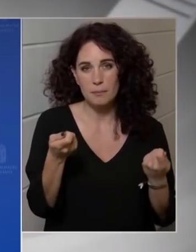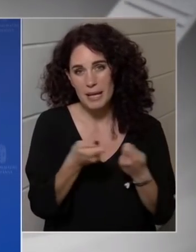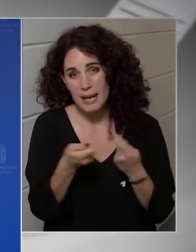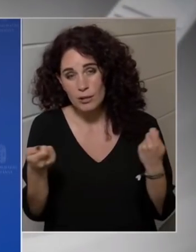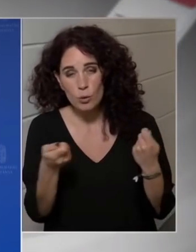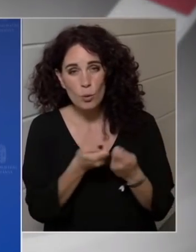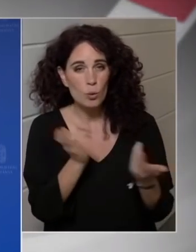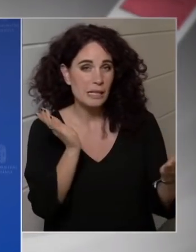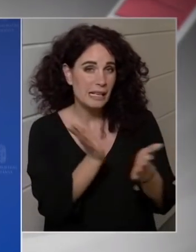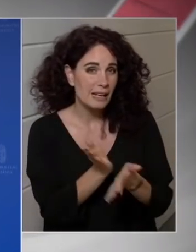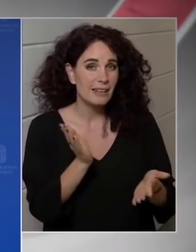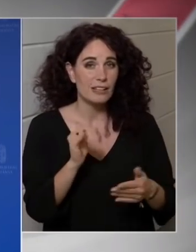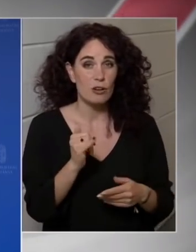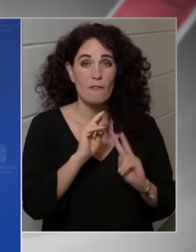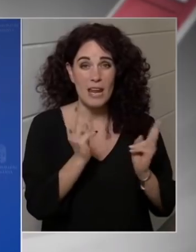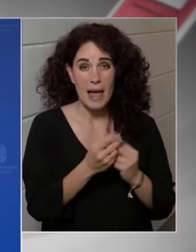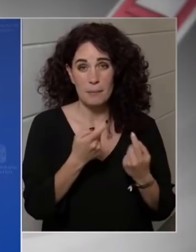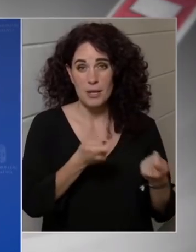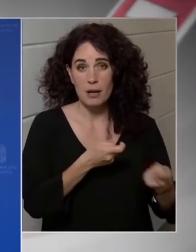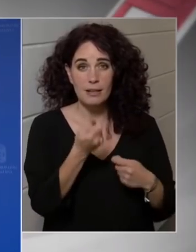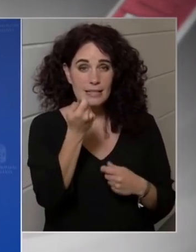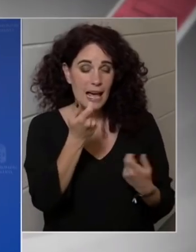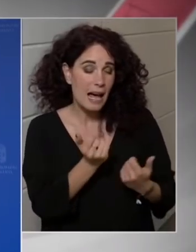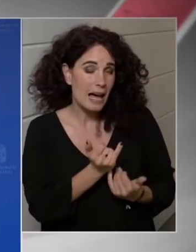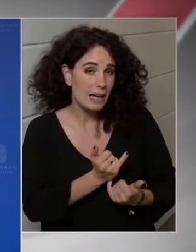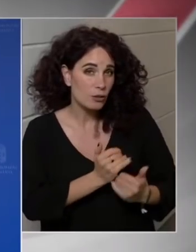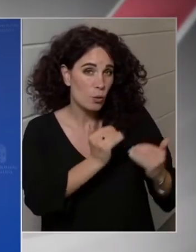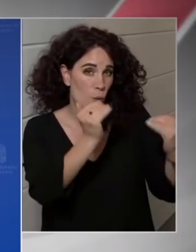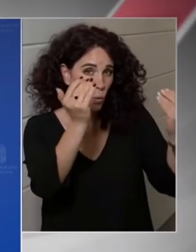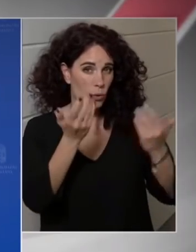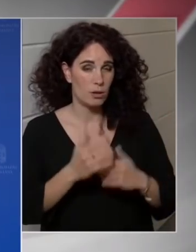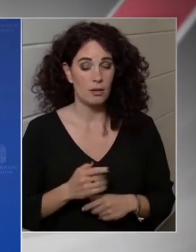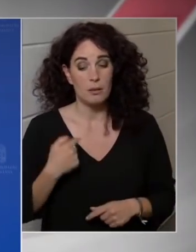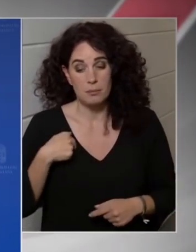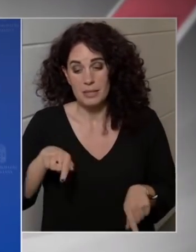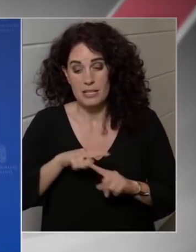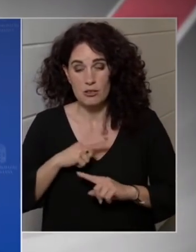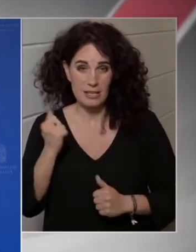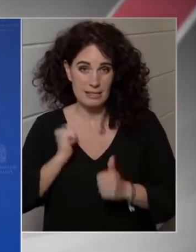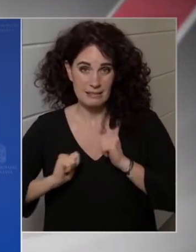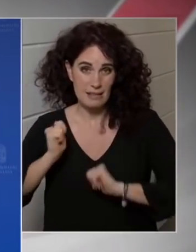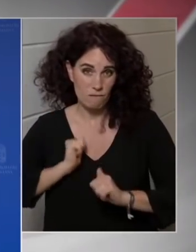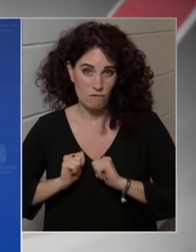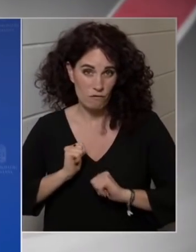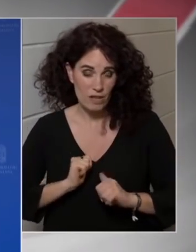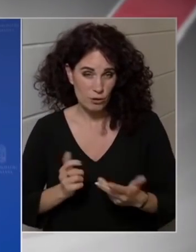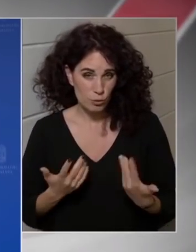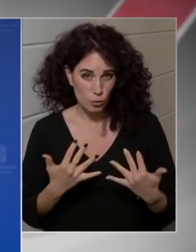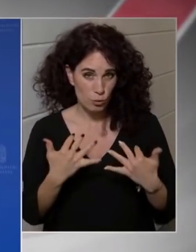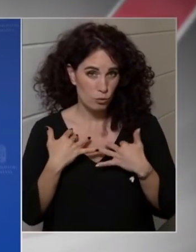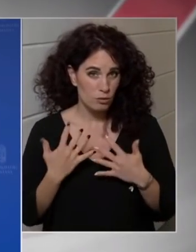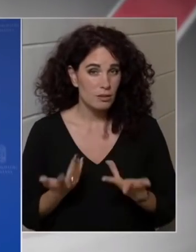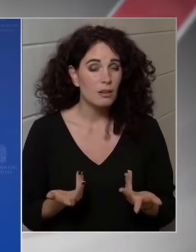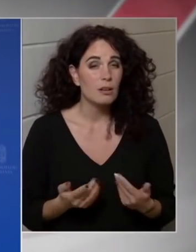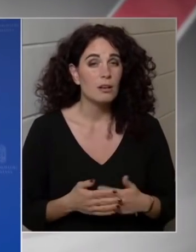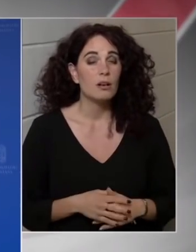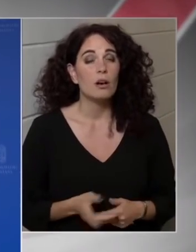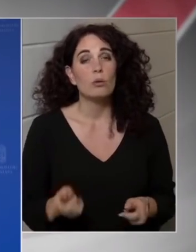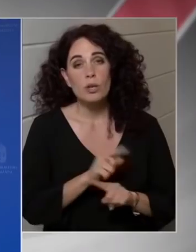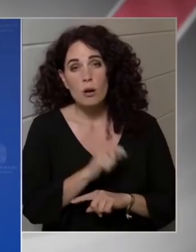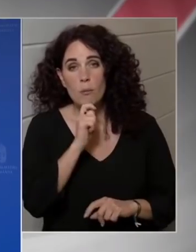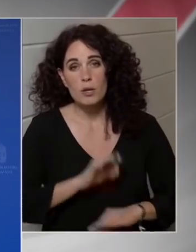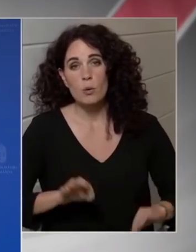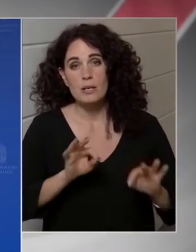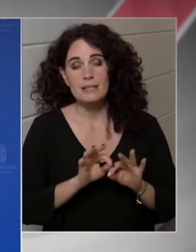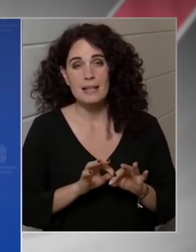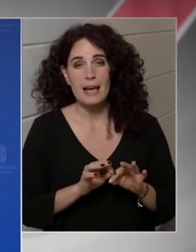világpiaci árak emelkednek. Mi ezt szenvedjük el. Alapvetően ugyanakkor Magyarországon jelen